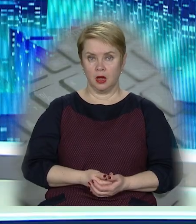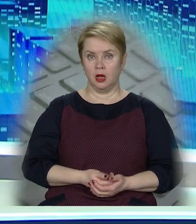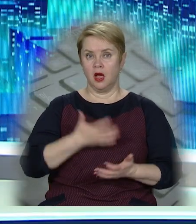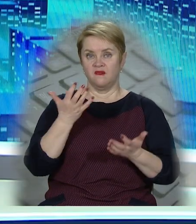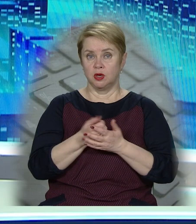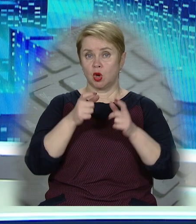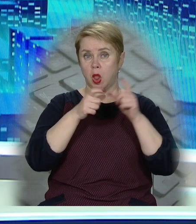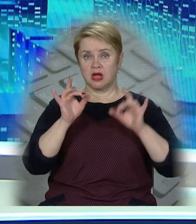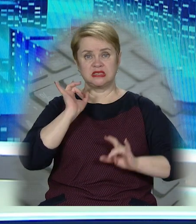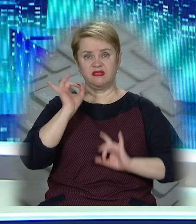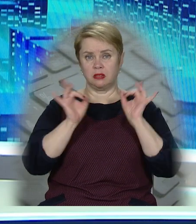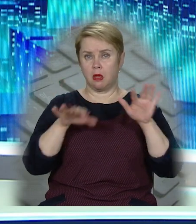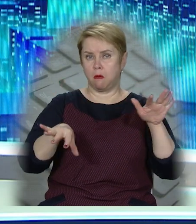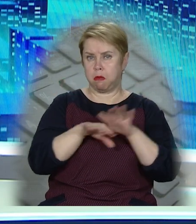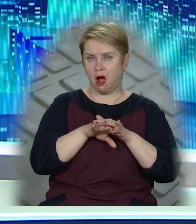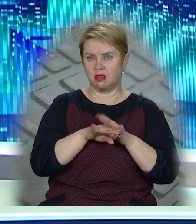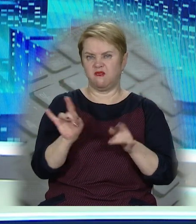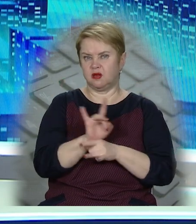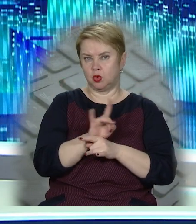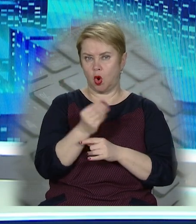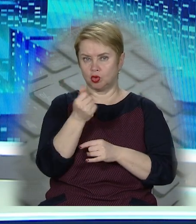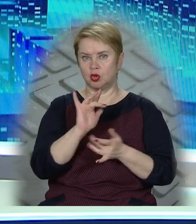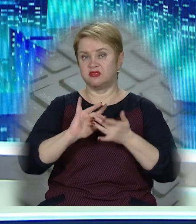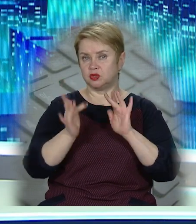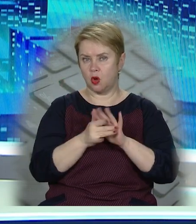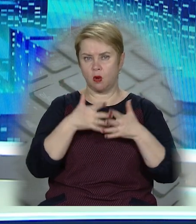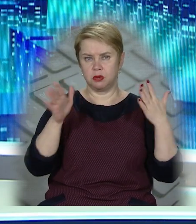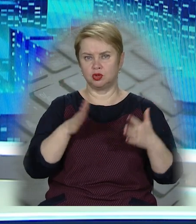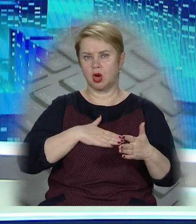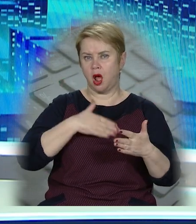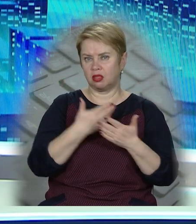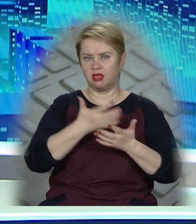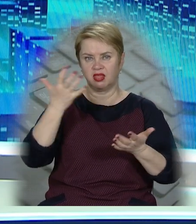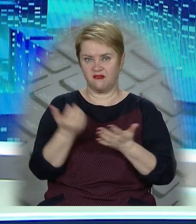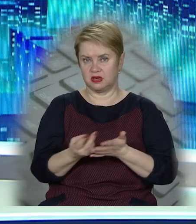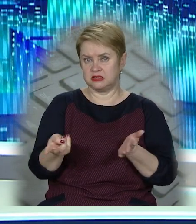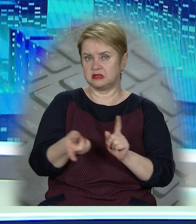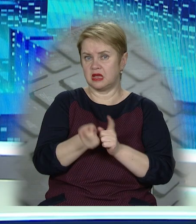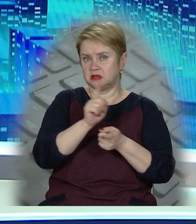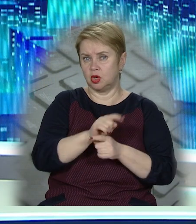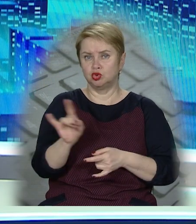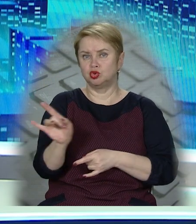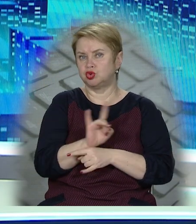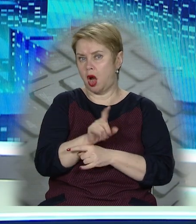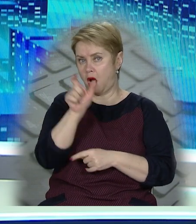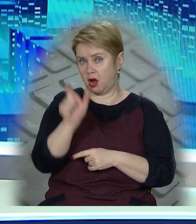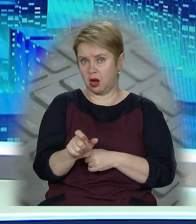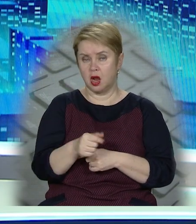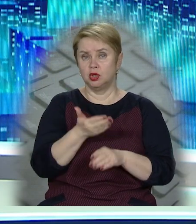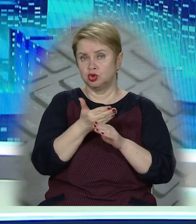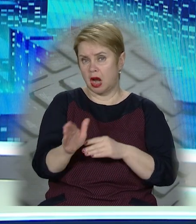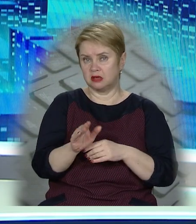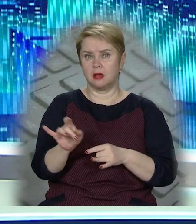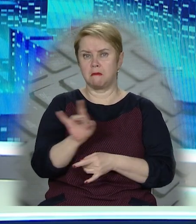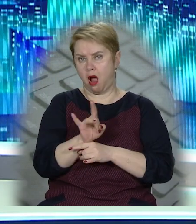Виграшу лотерею, дзвінки з банків та видурювання грошей у соцмережах. Більш активними і винахідливими стають останнім часом шахраї. Третина жертв